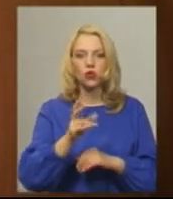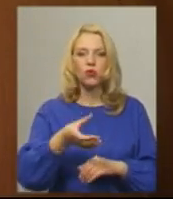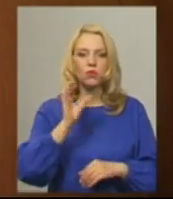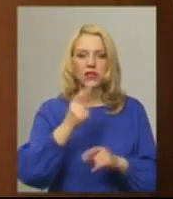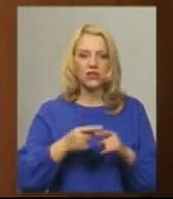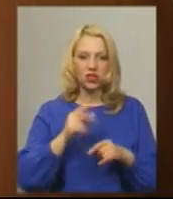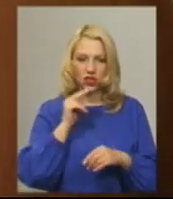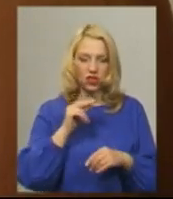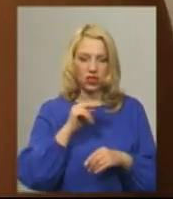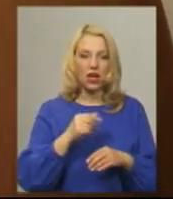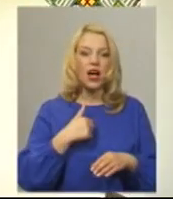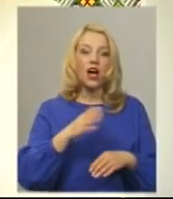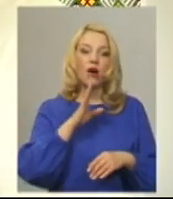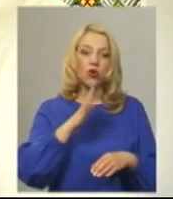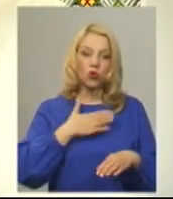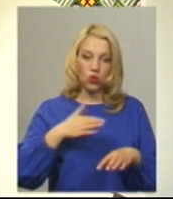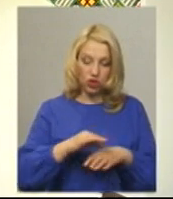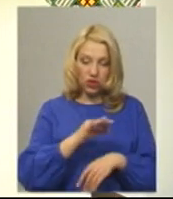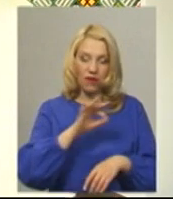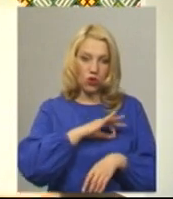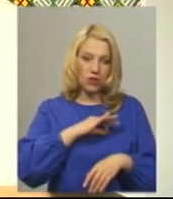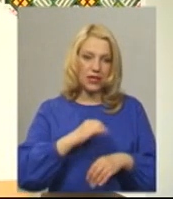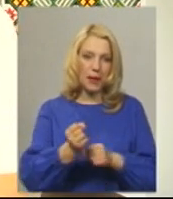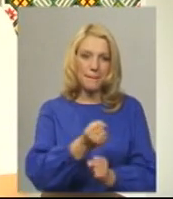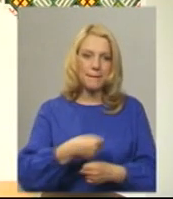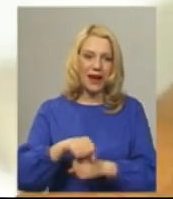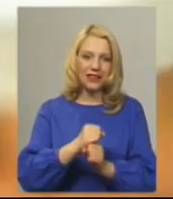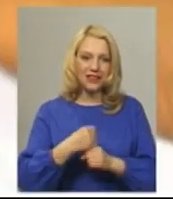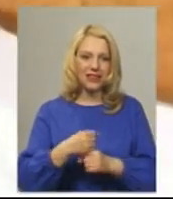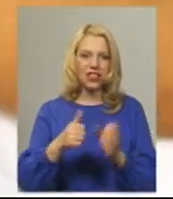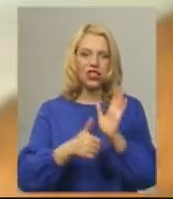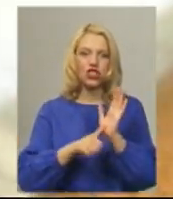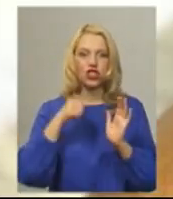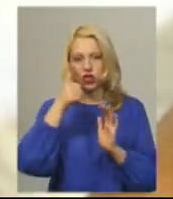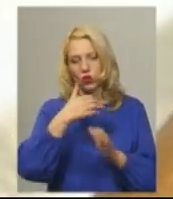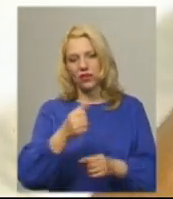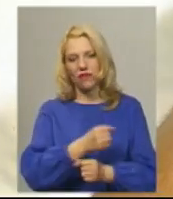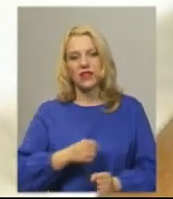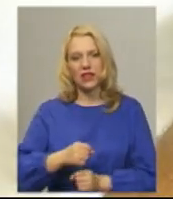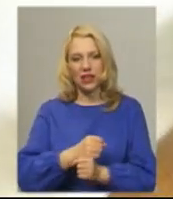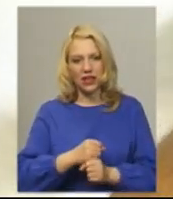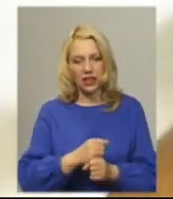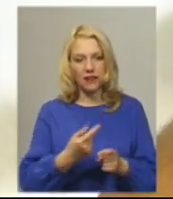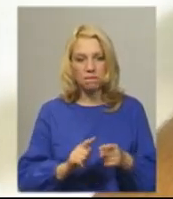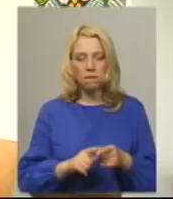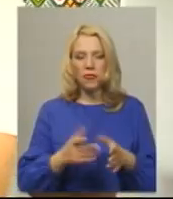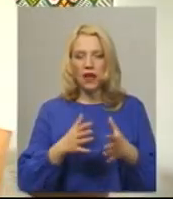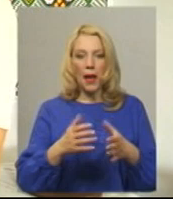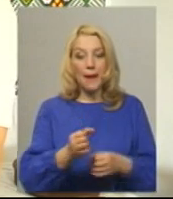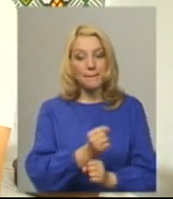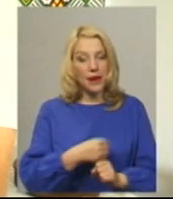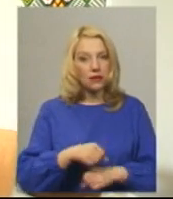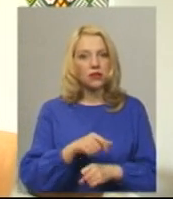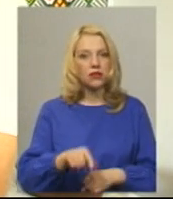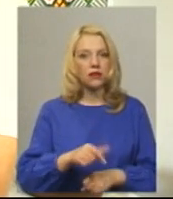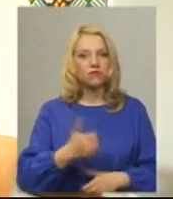дружина користується макітрою не один рік. Я приніс додому макітру, вона шість років вже в ній трягає. Саме макітр, розповідає майстер, його найбільша гордість. З макітр